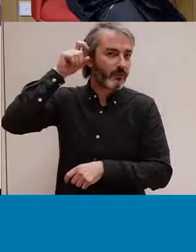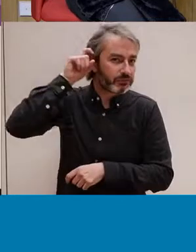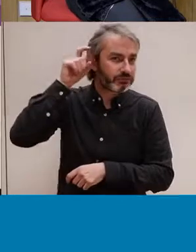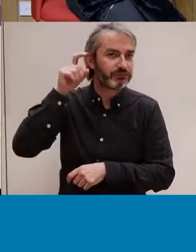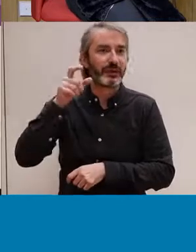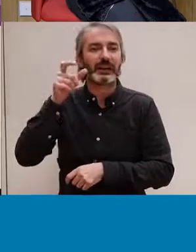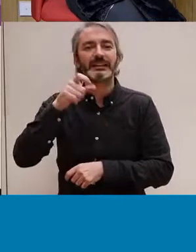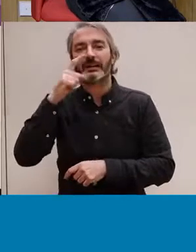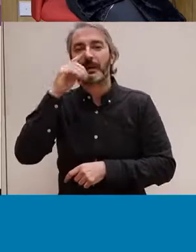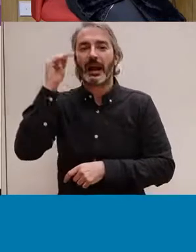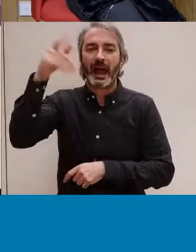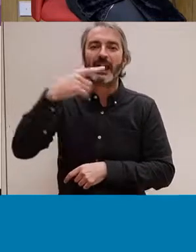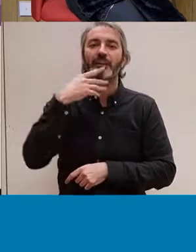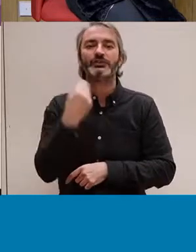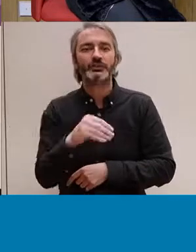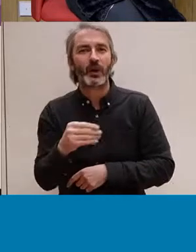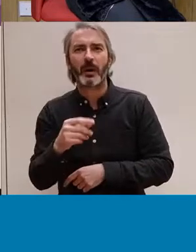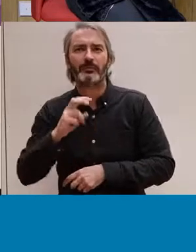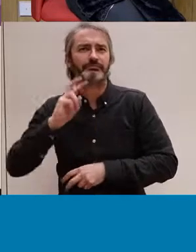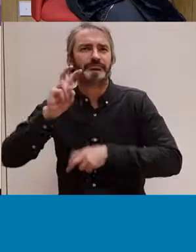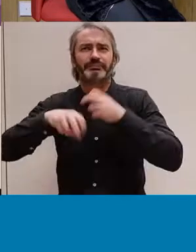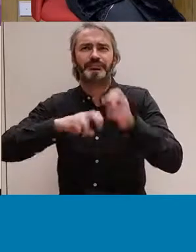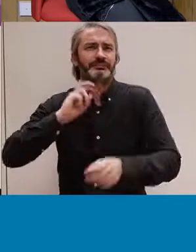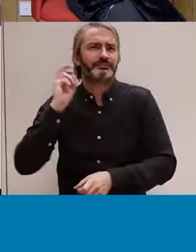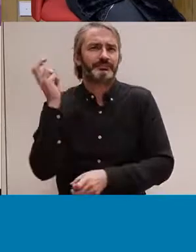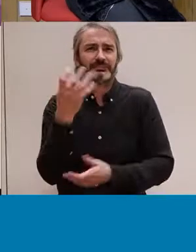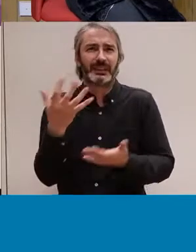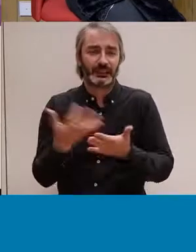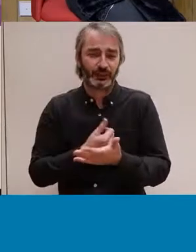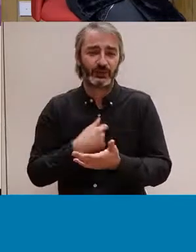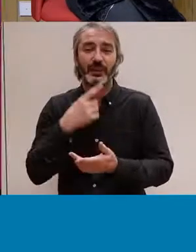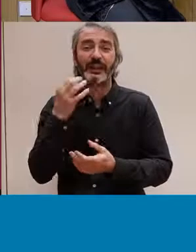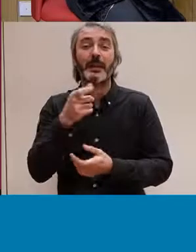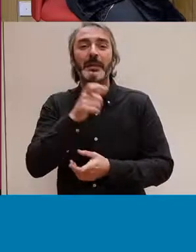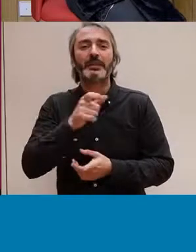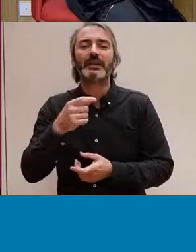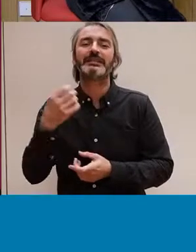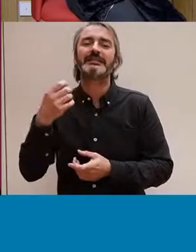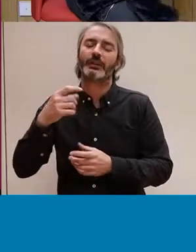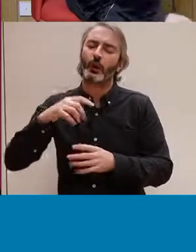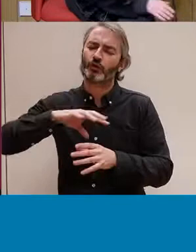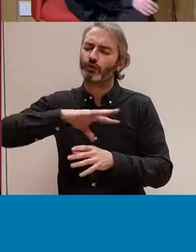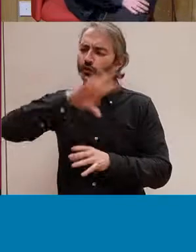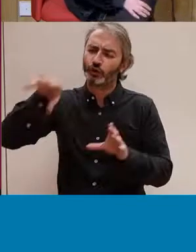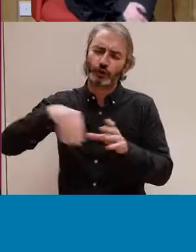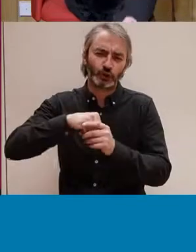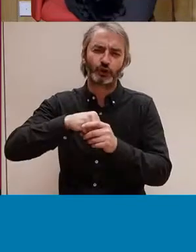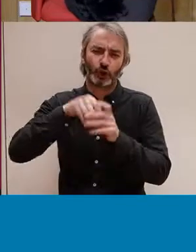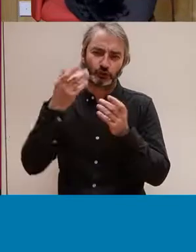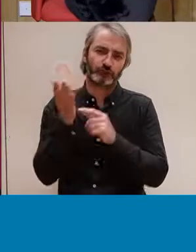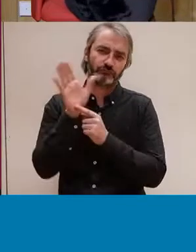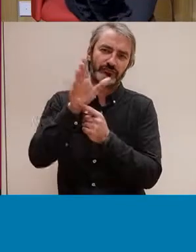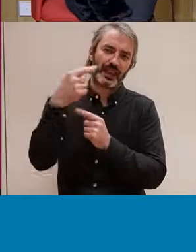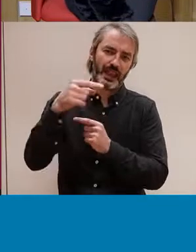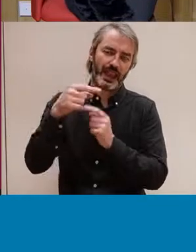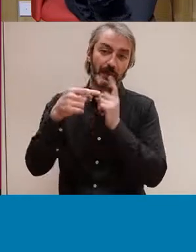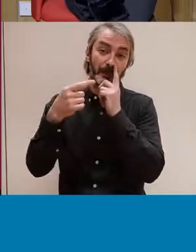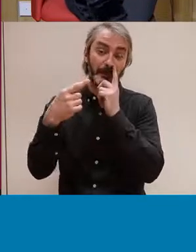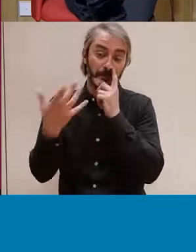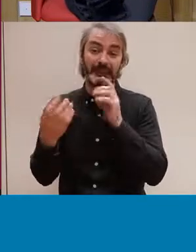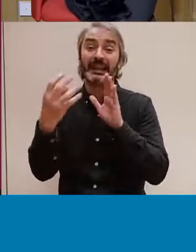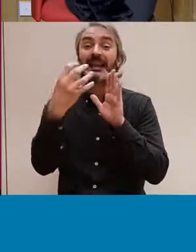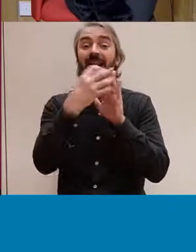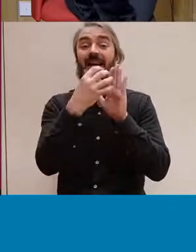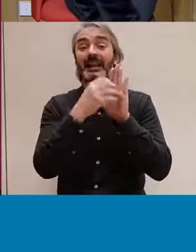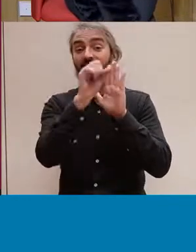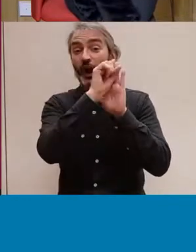jove... Una mica la nostra idea del projecte és que totes les persones s senten representades. I un exemple de les icones que hi